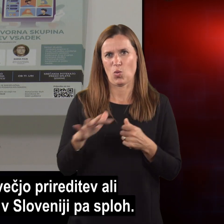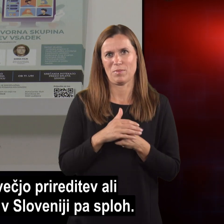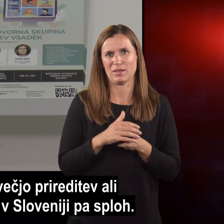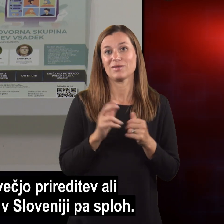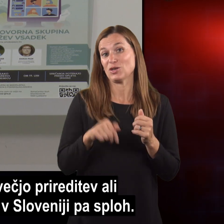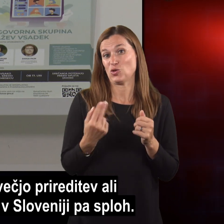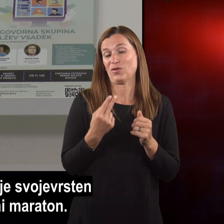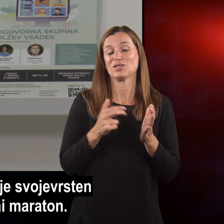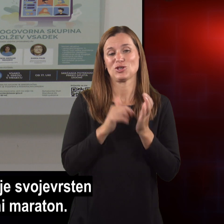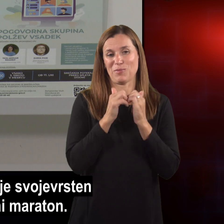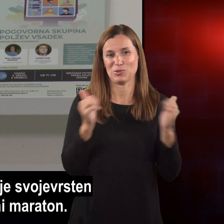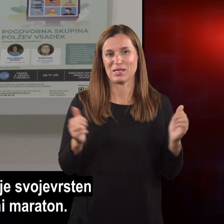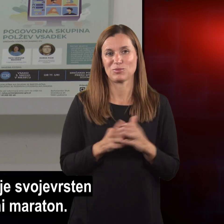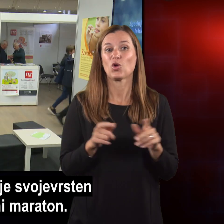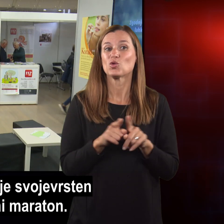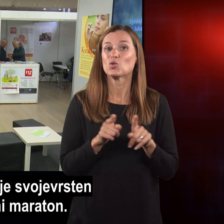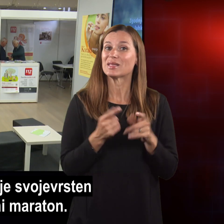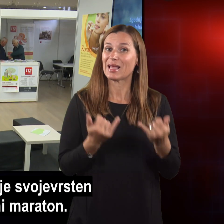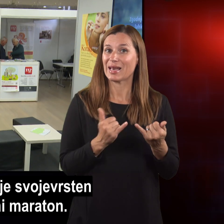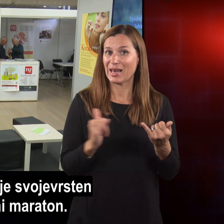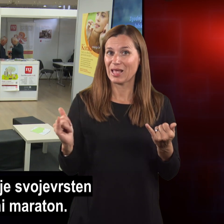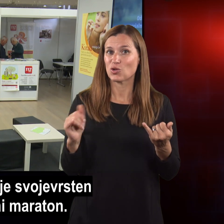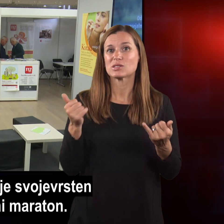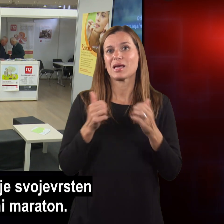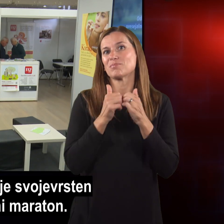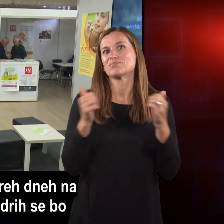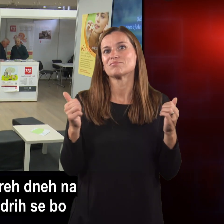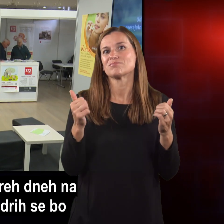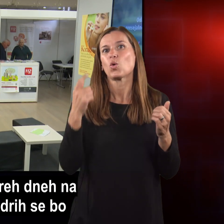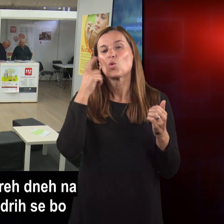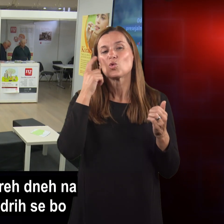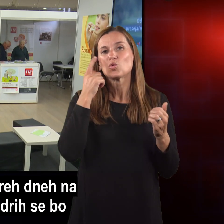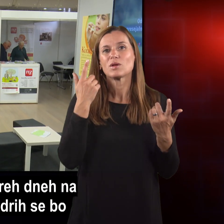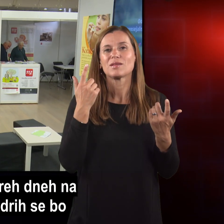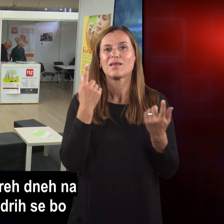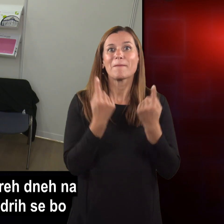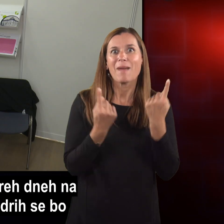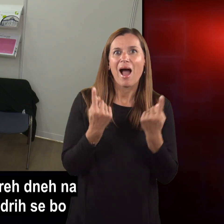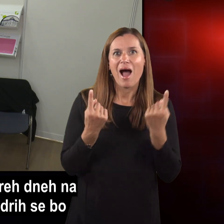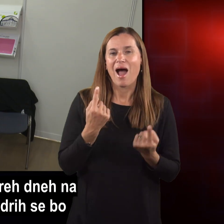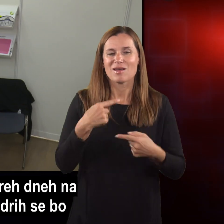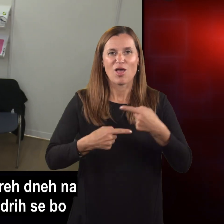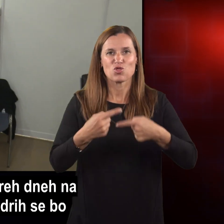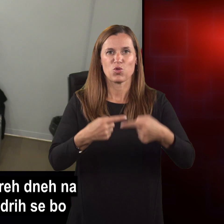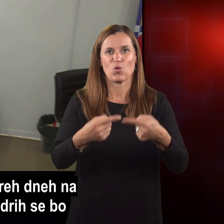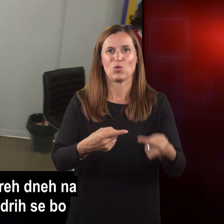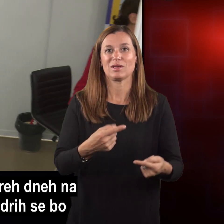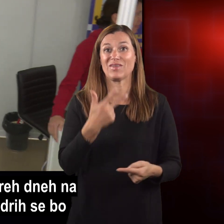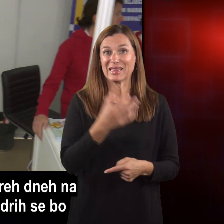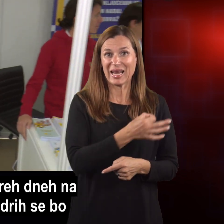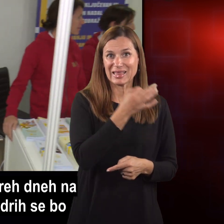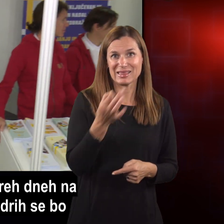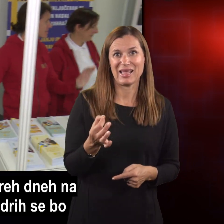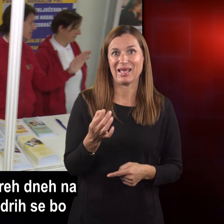Sloveniji pa sploh. Tudi letos je svoj vrsten kulturni maraton. Vseh treh dneh na dveh